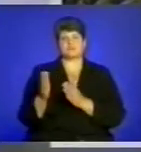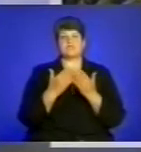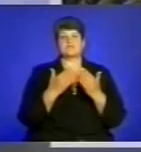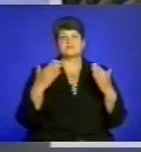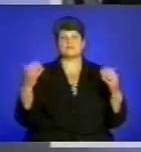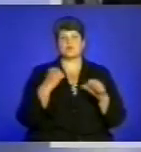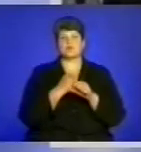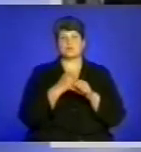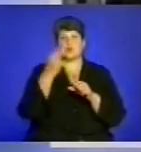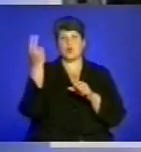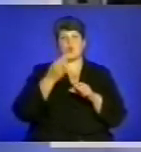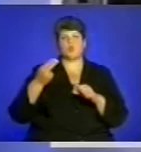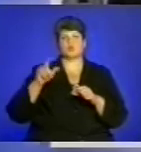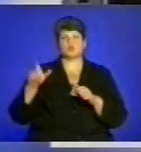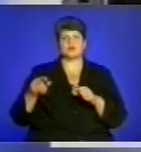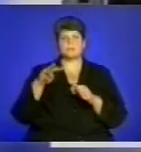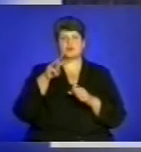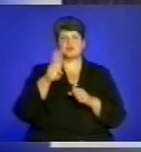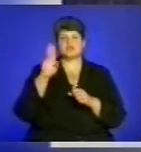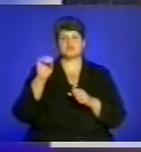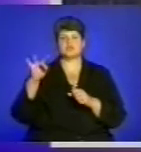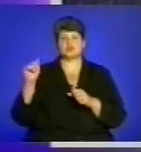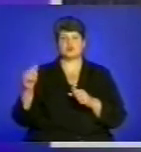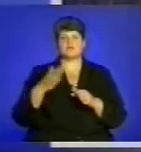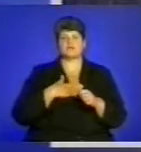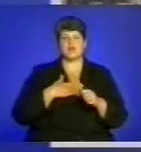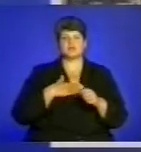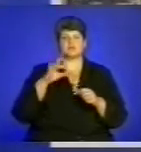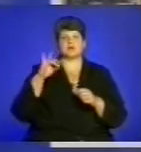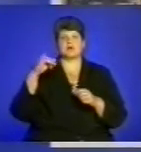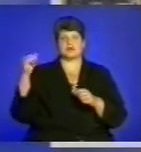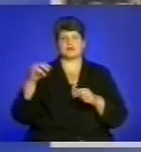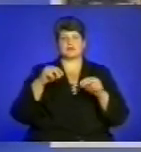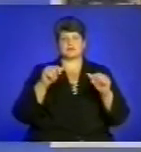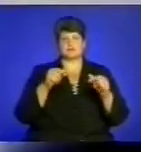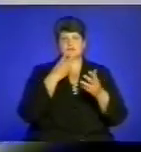робіт художника Миколи Шевчука в «Наші мраї на землі» експонують у Тернополі.